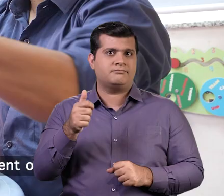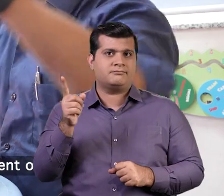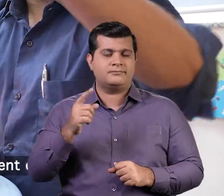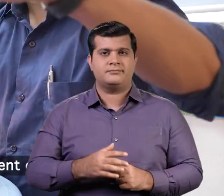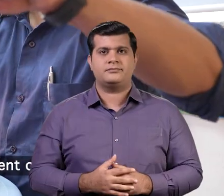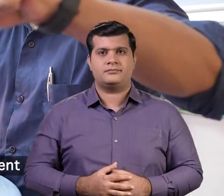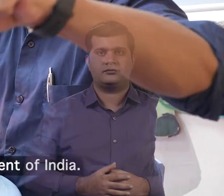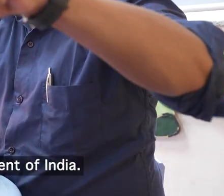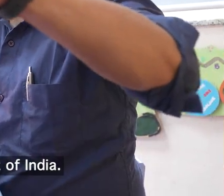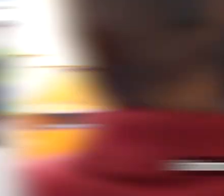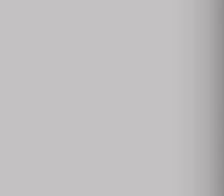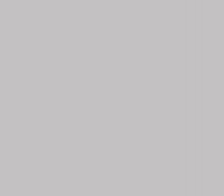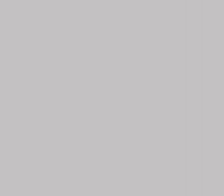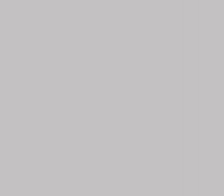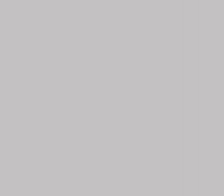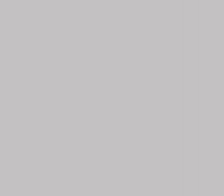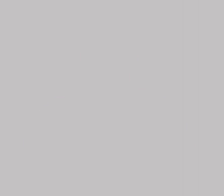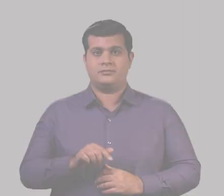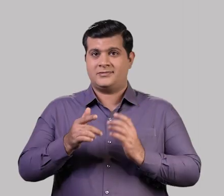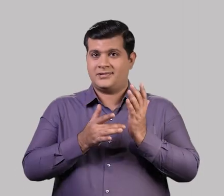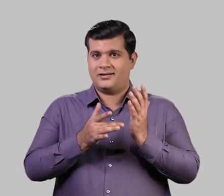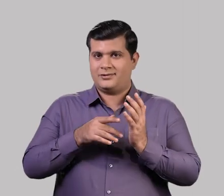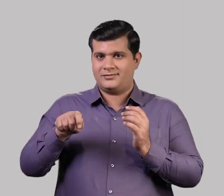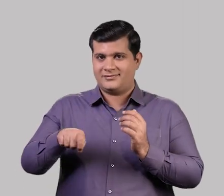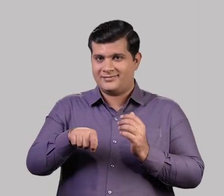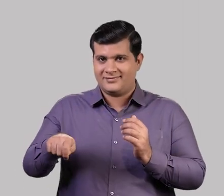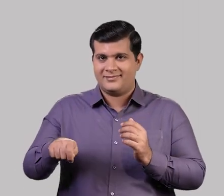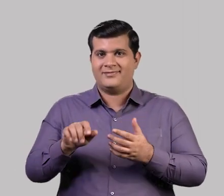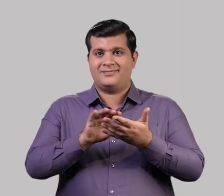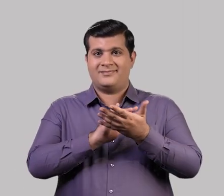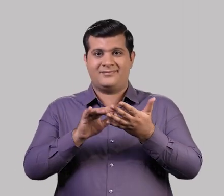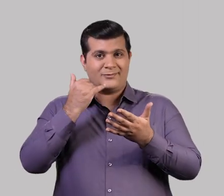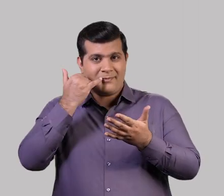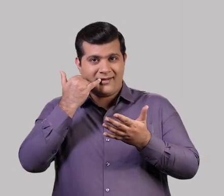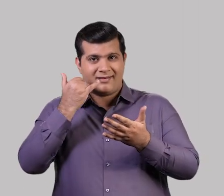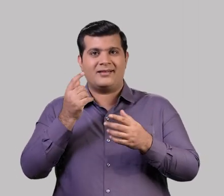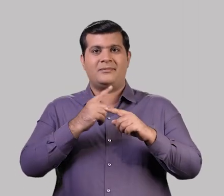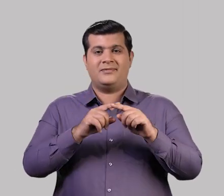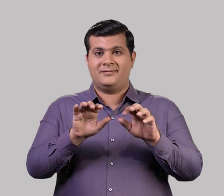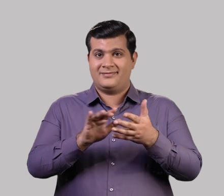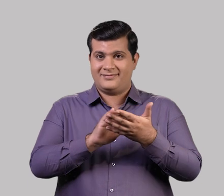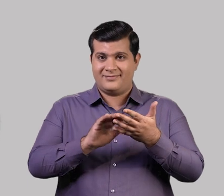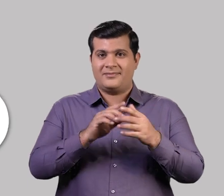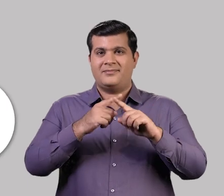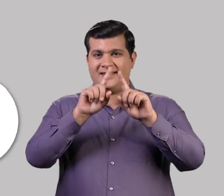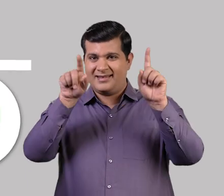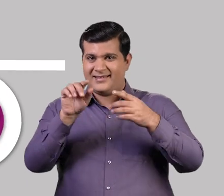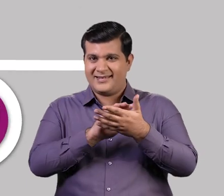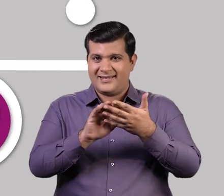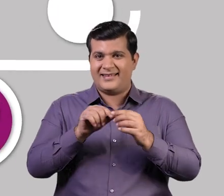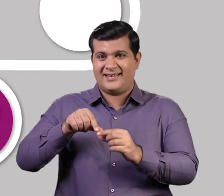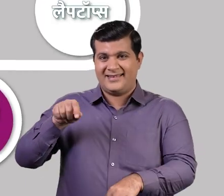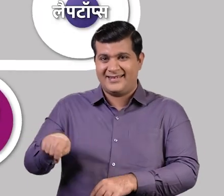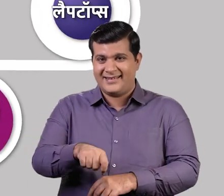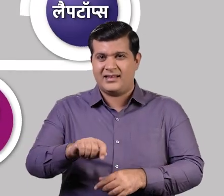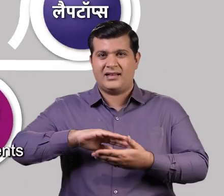दिल से सुक्र गयार हूँ स्मार्ट केन, स्मार्ट फोन, ब्रेल स्लेट, ब्रेलर, फोल्डिंग